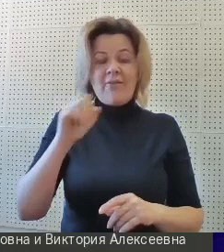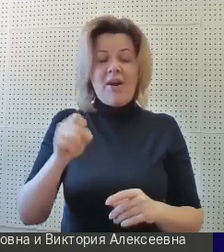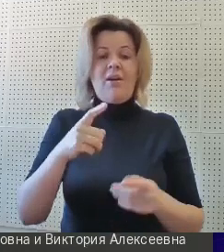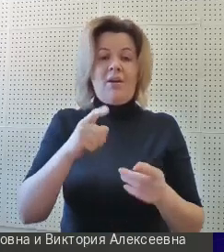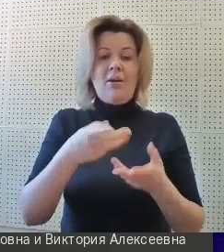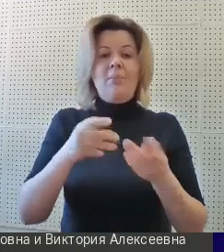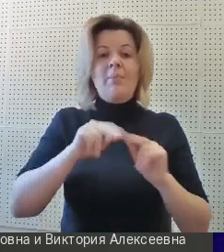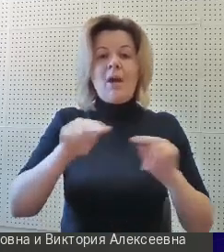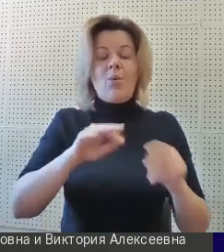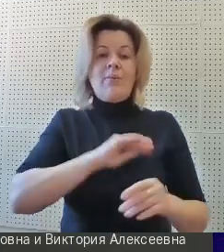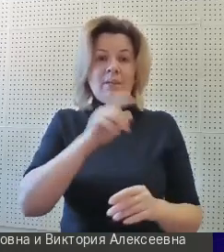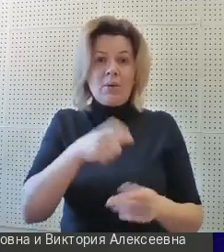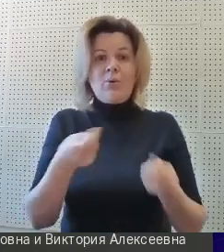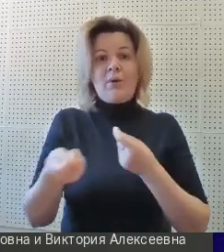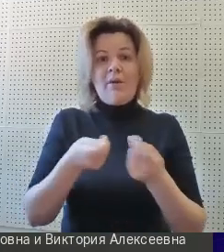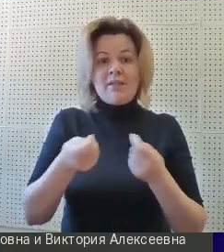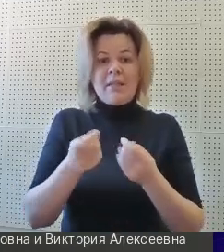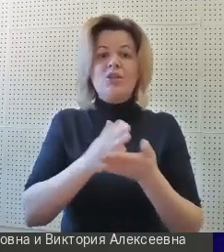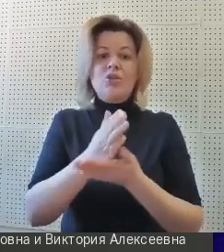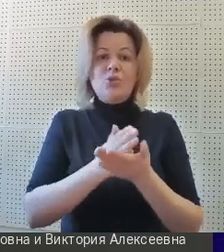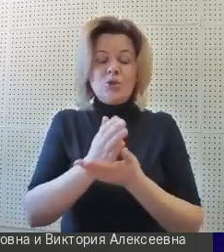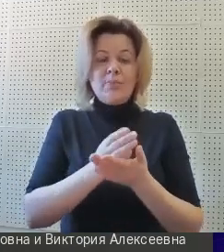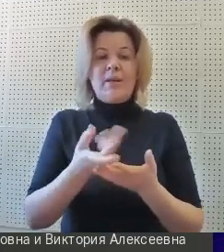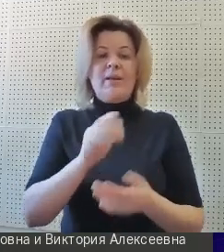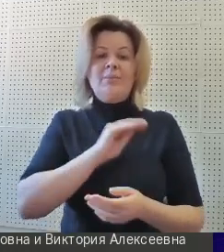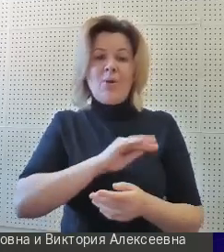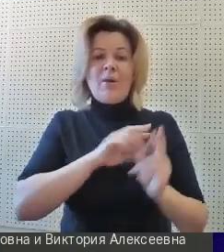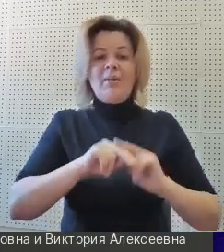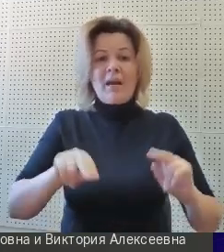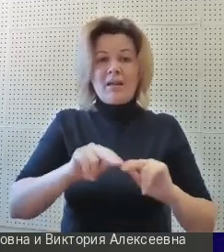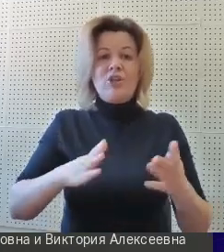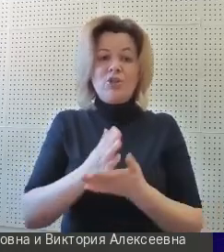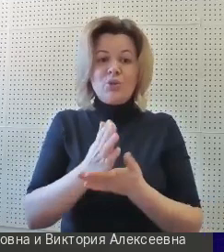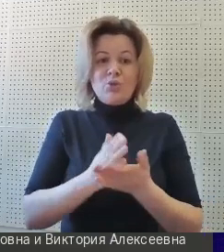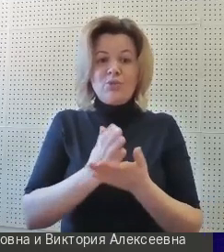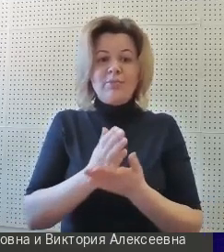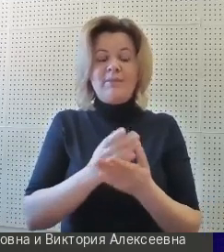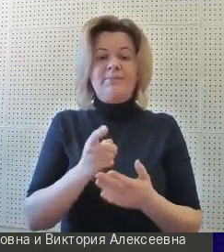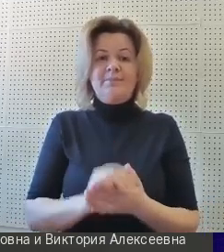-психолог, руководитель службы психолого-педагогической службы.